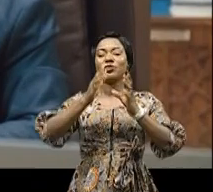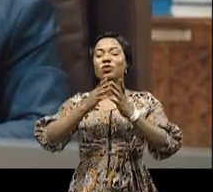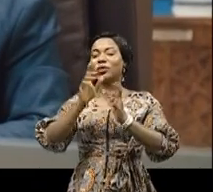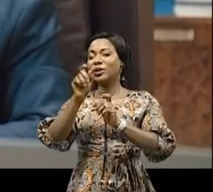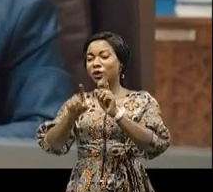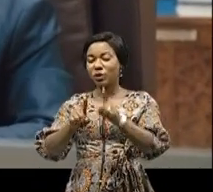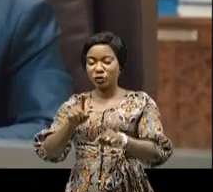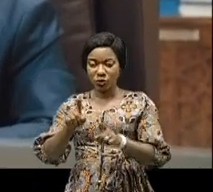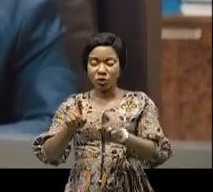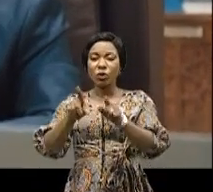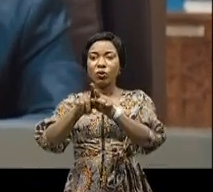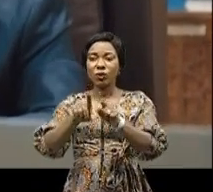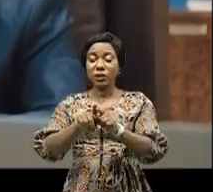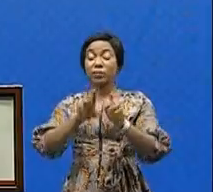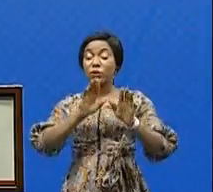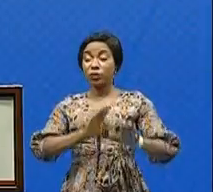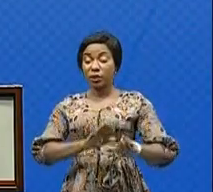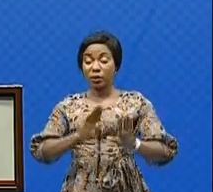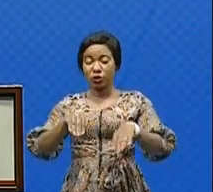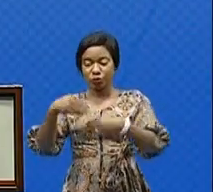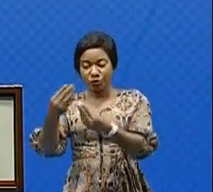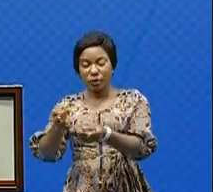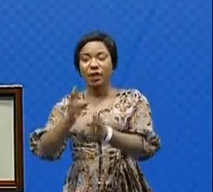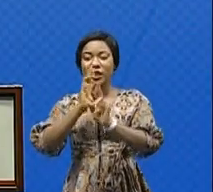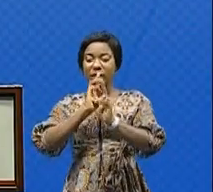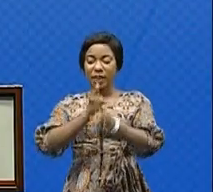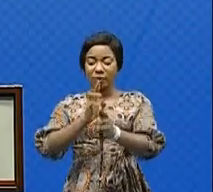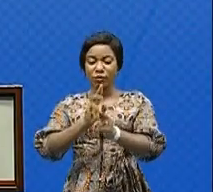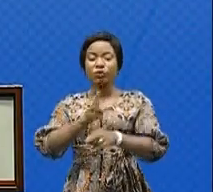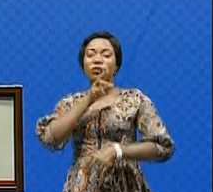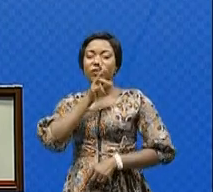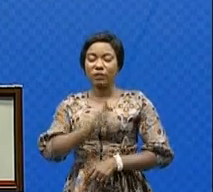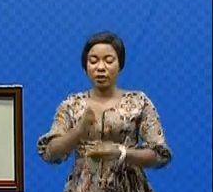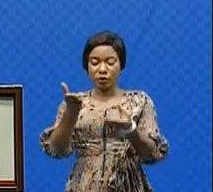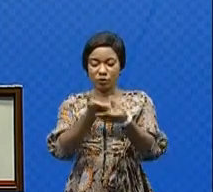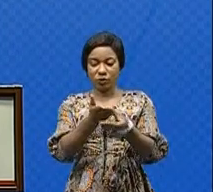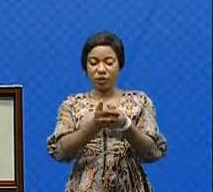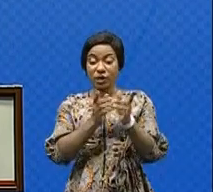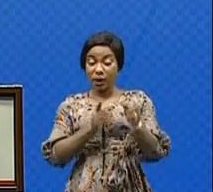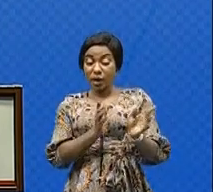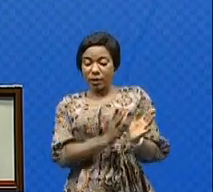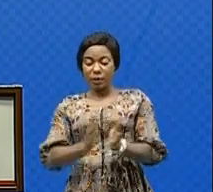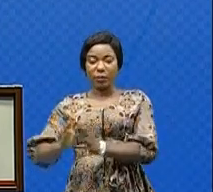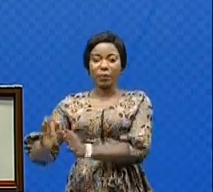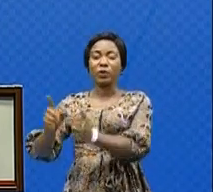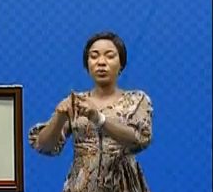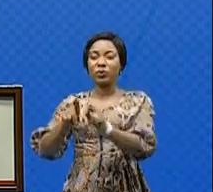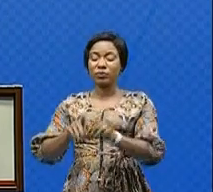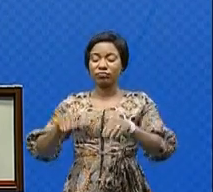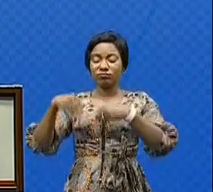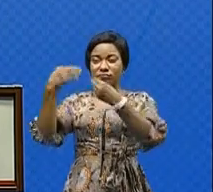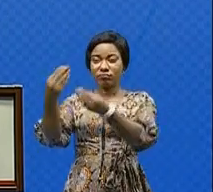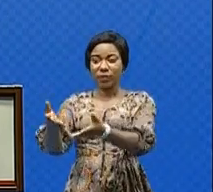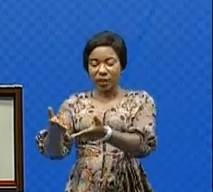travers ses élus et qu s'attèle à donner des réponses appropriées. Le dossier est en préparation et il sera soumis aux